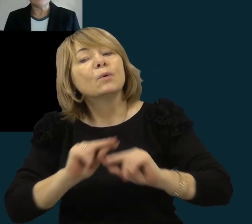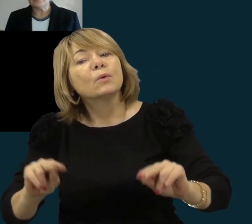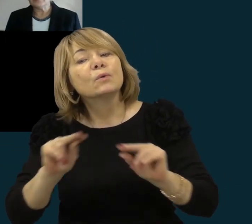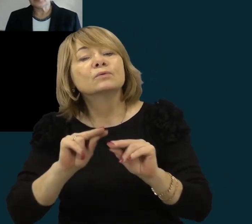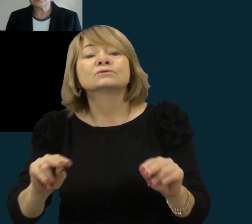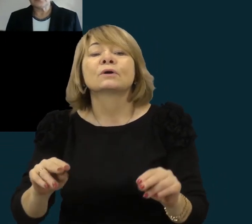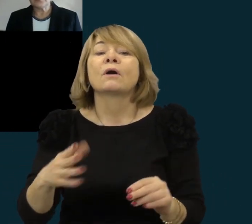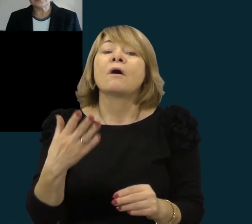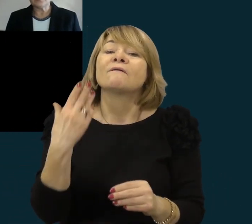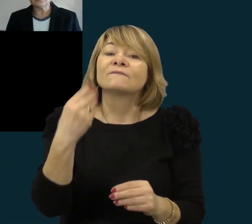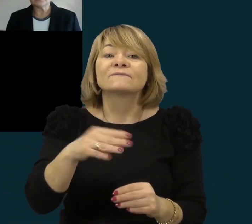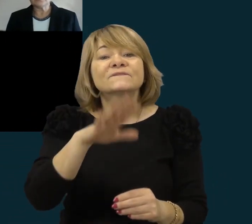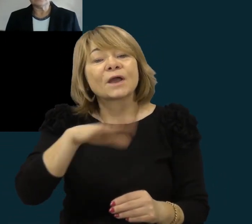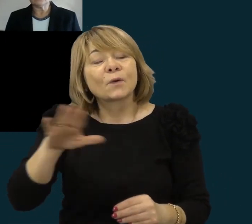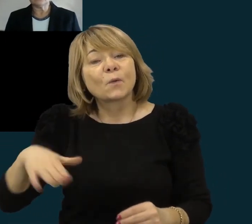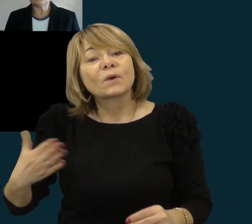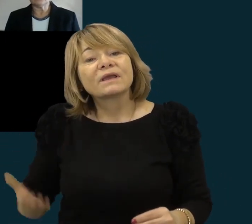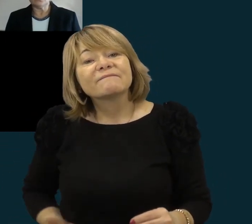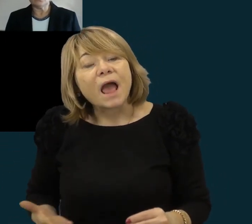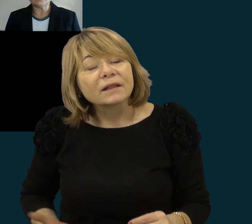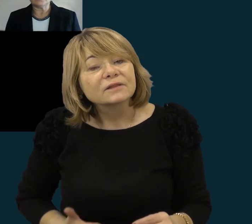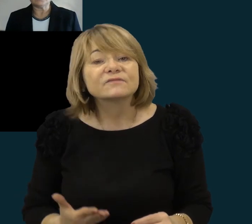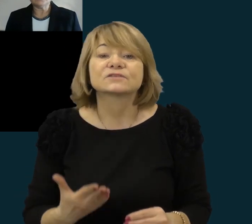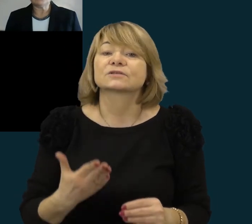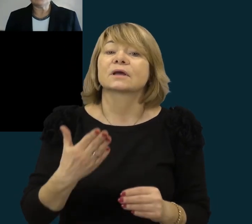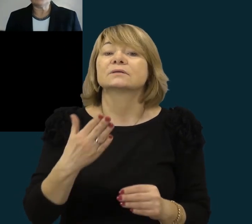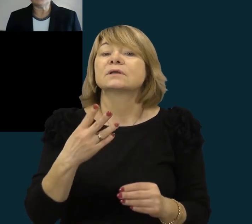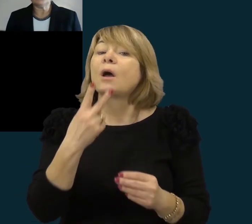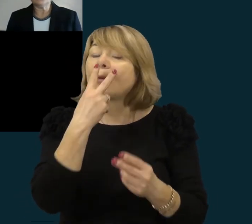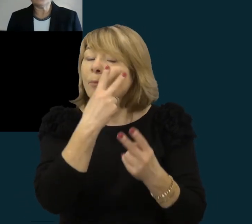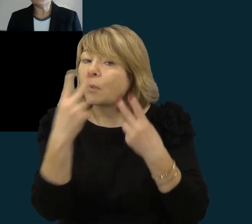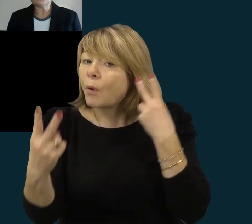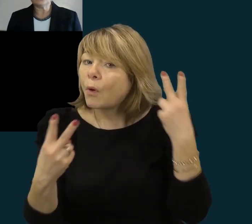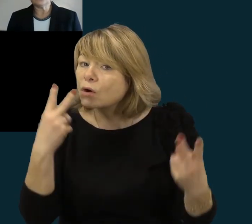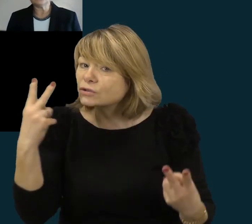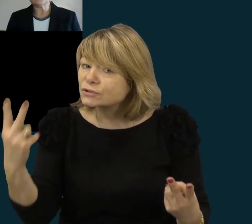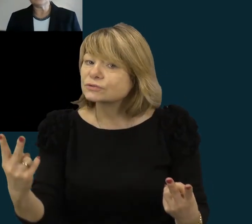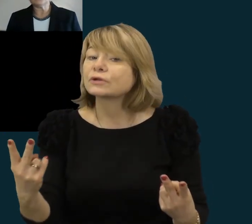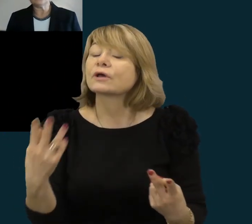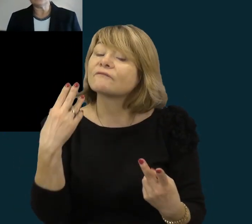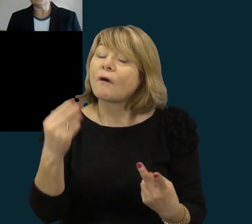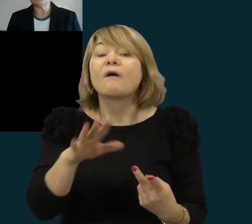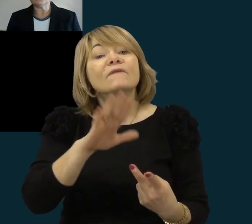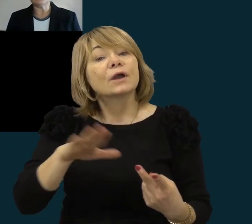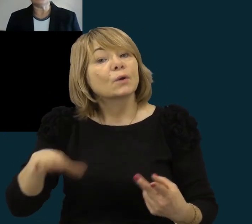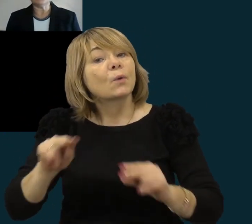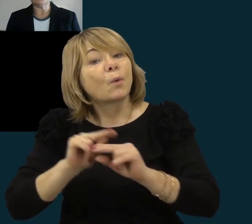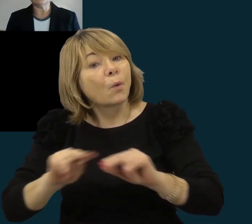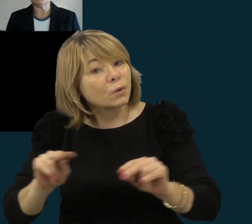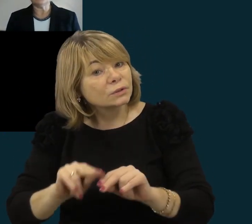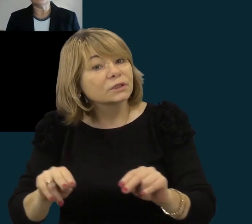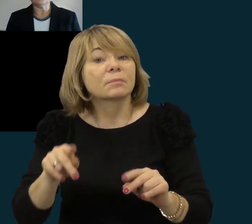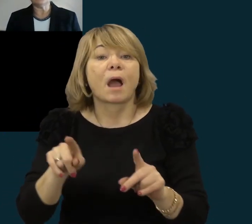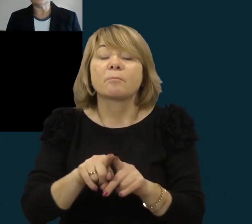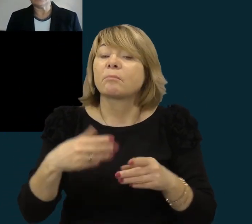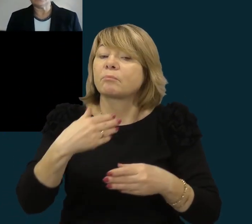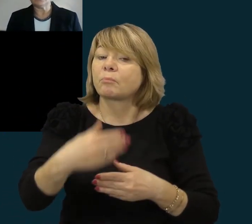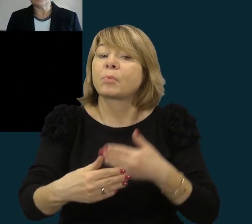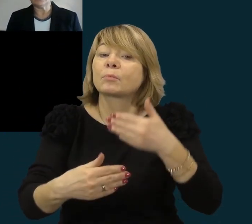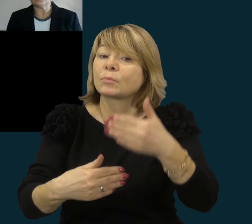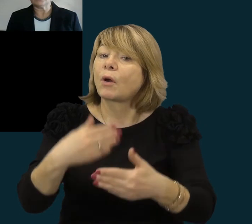gyvenimiškas vertybės ir nuostatas. Ir mokinių ugdymas projektinėje veikloje didina ugdymo proceso